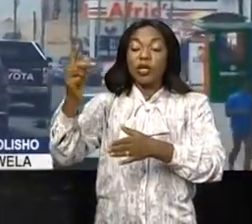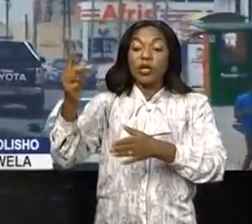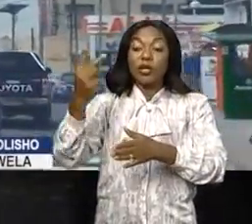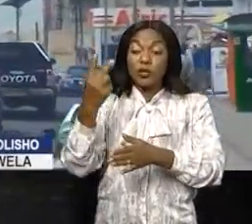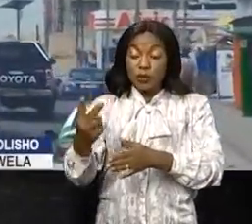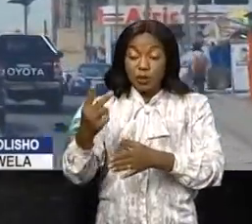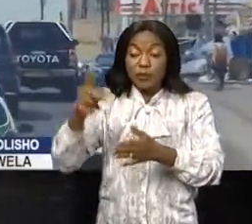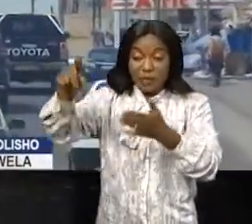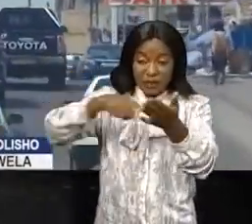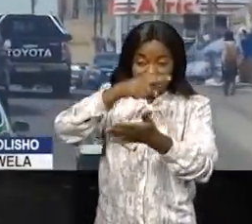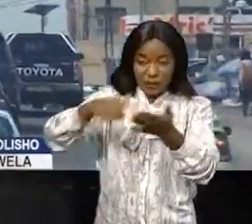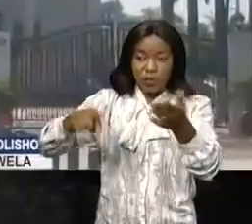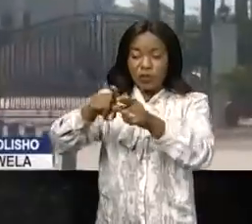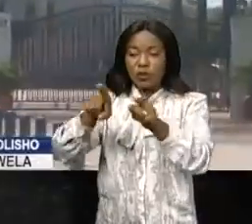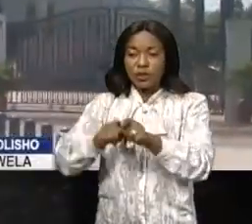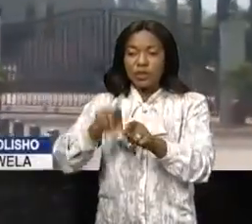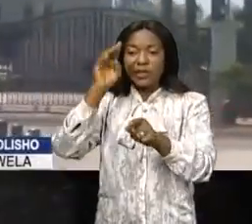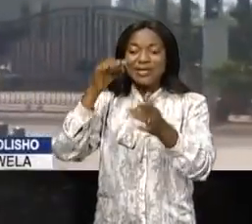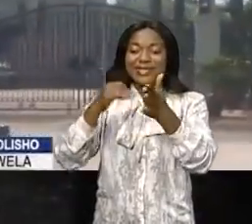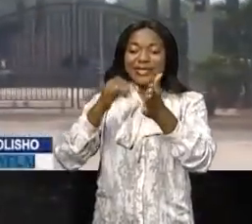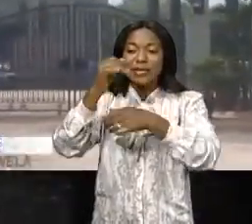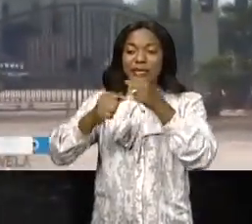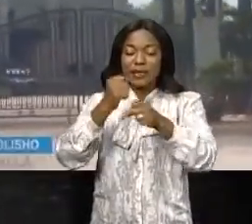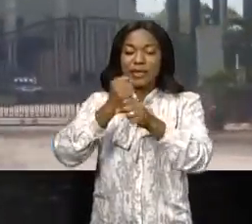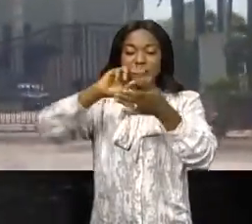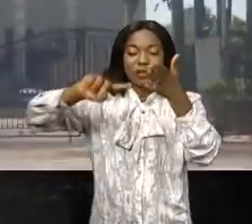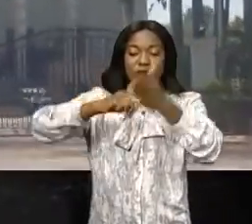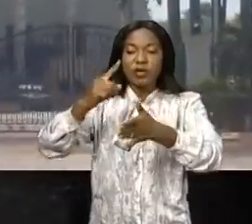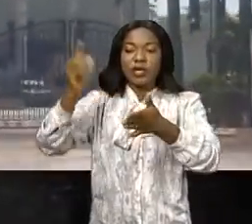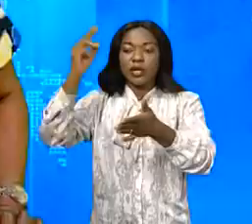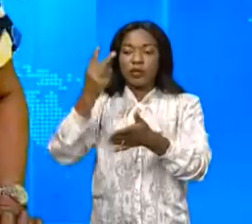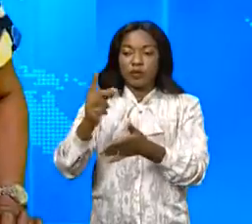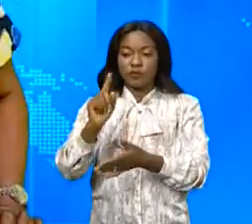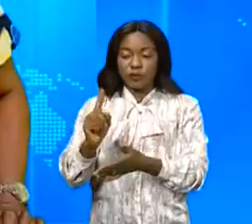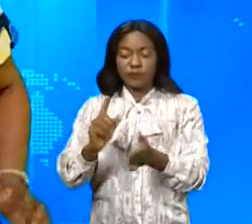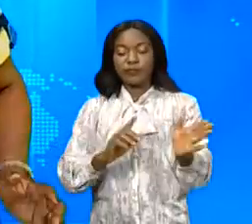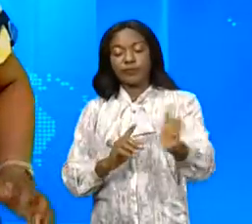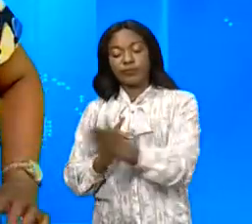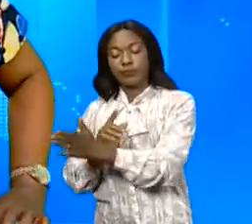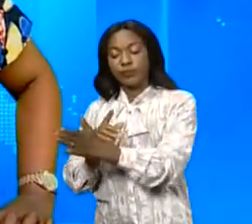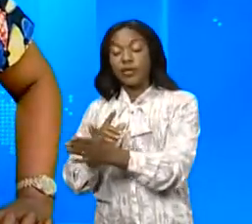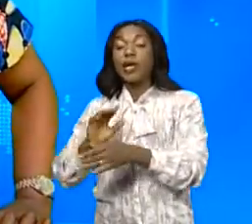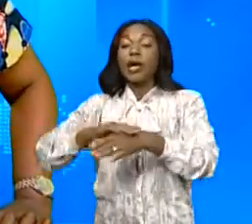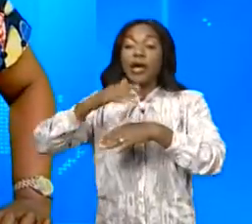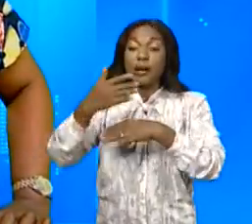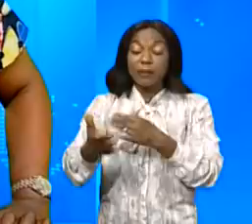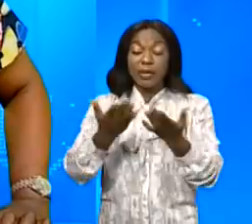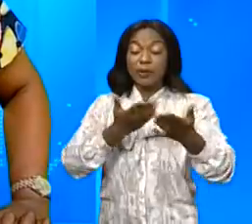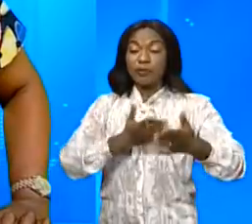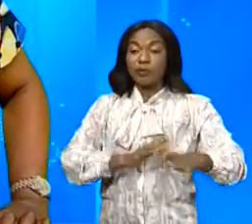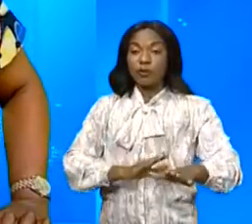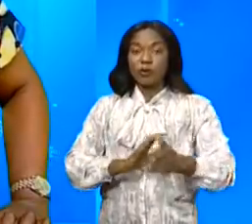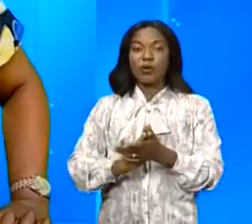mandat présidentiel était de 7 ans renouvelable une fois. Un an après le décès de Mgr